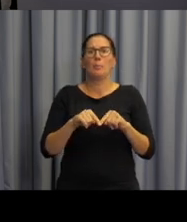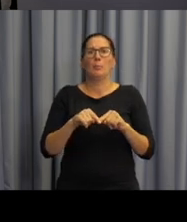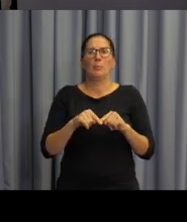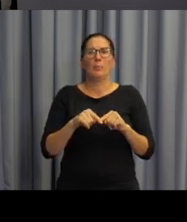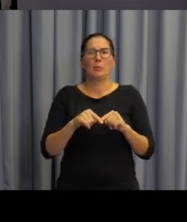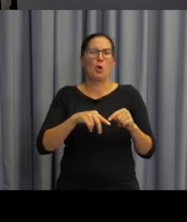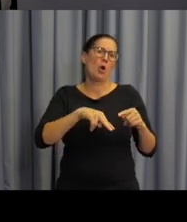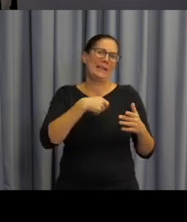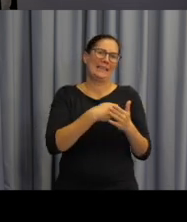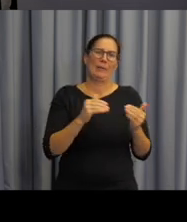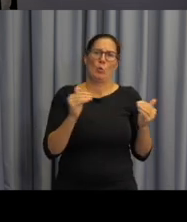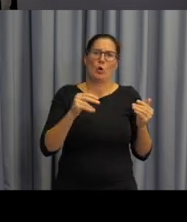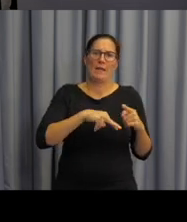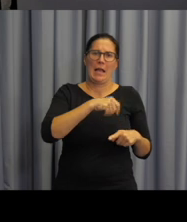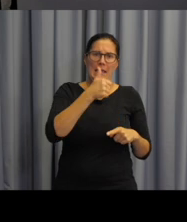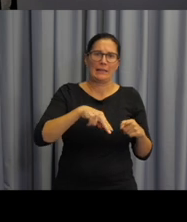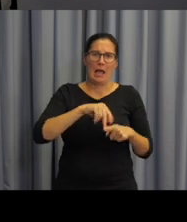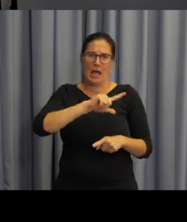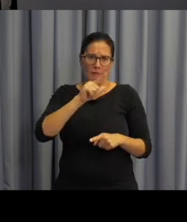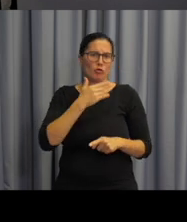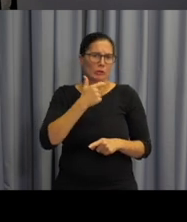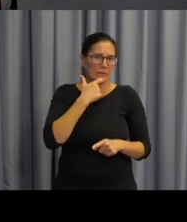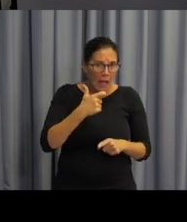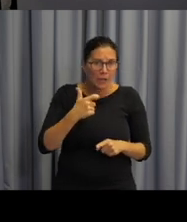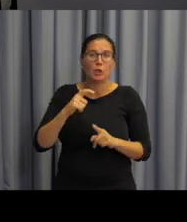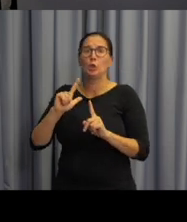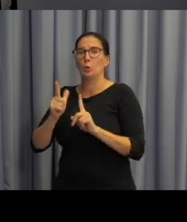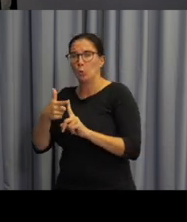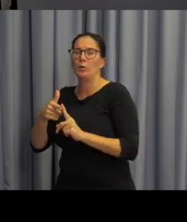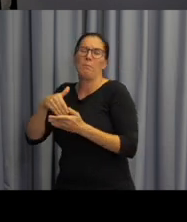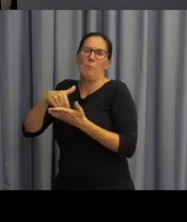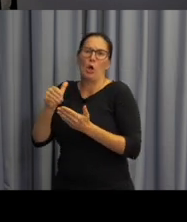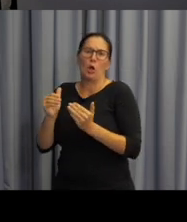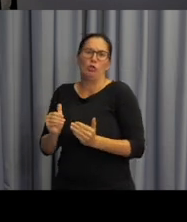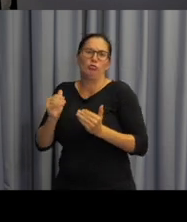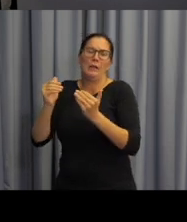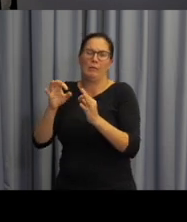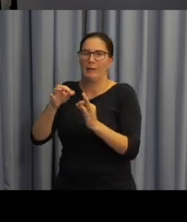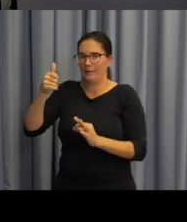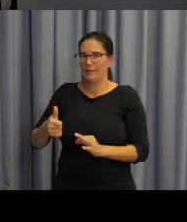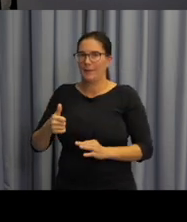vzdělenosti A1 a A2 v českém jazyce a druhý pro úroveň pokročilosti B1.